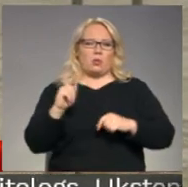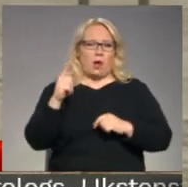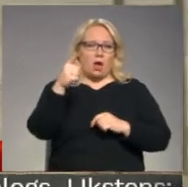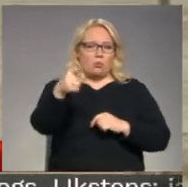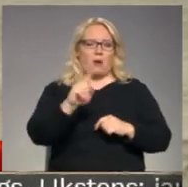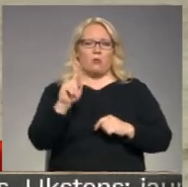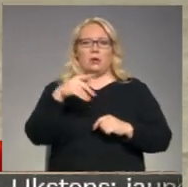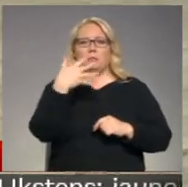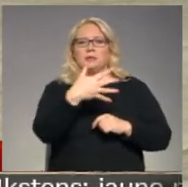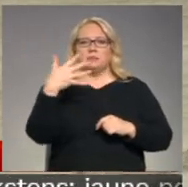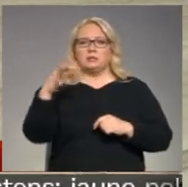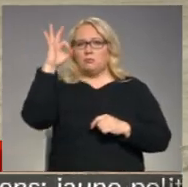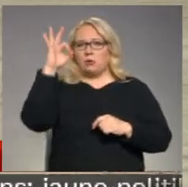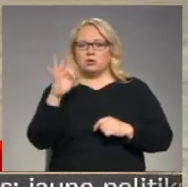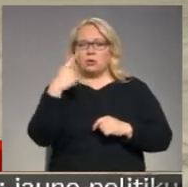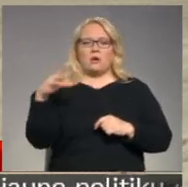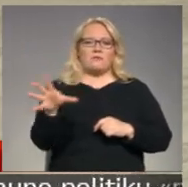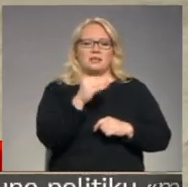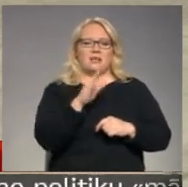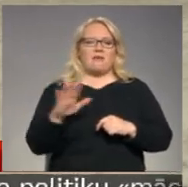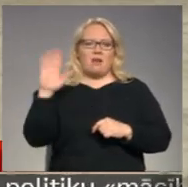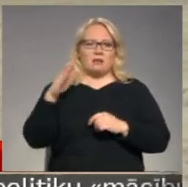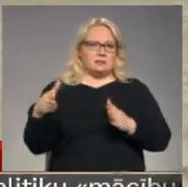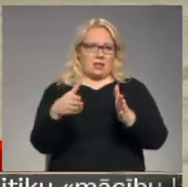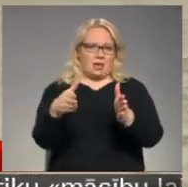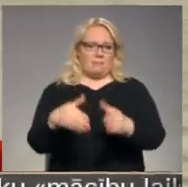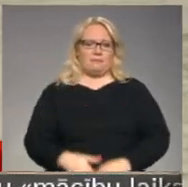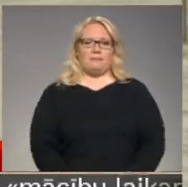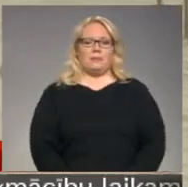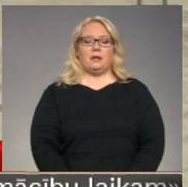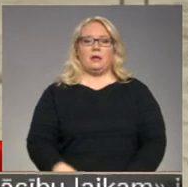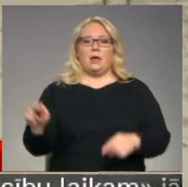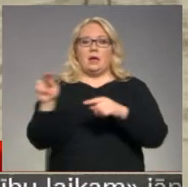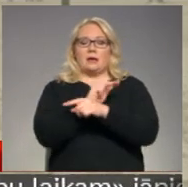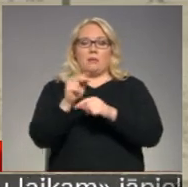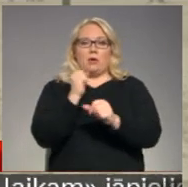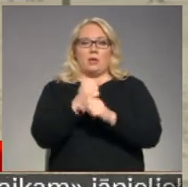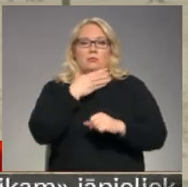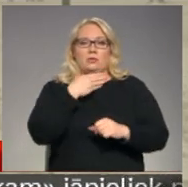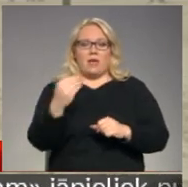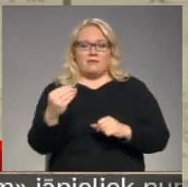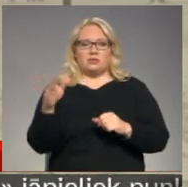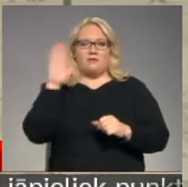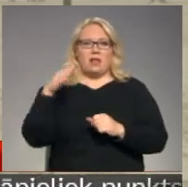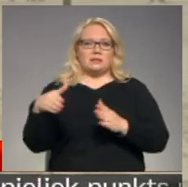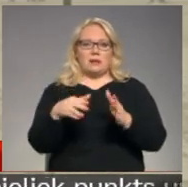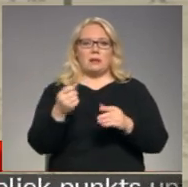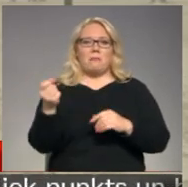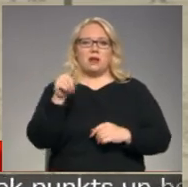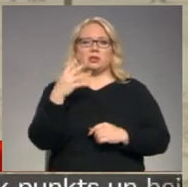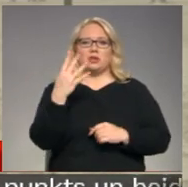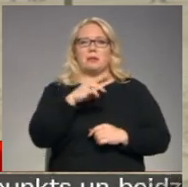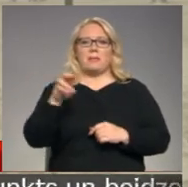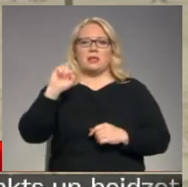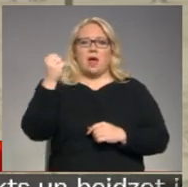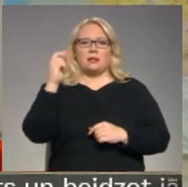un ir 55% no visiem valsts ceļiem. Remontu darba deficītes uz valsts ceļiem pārsnēd 4 miljārdus eiro. Tā ir